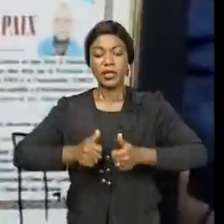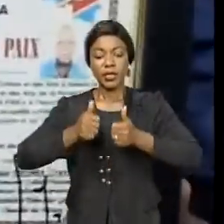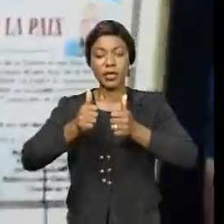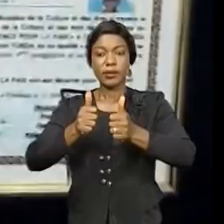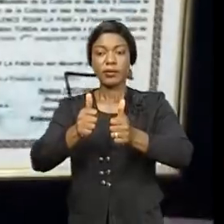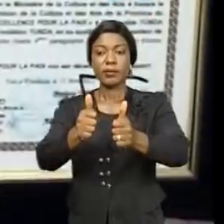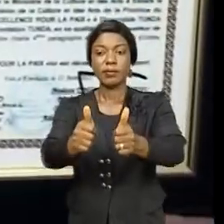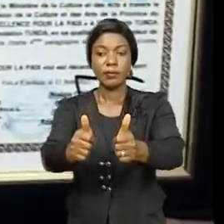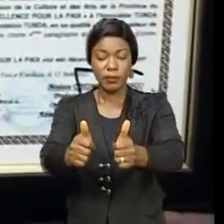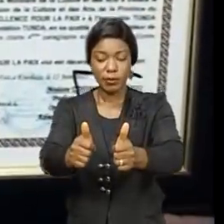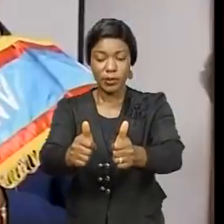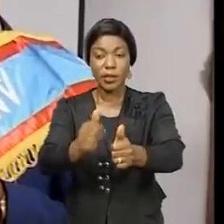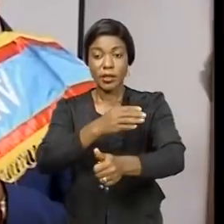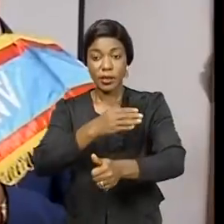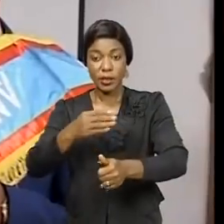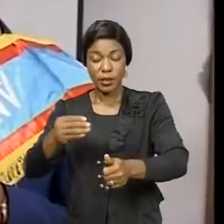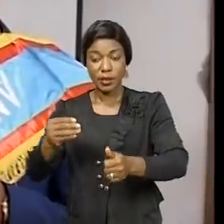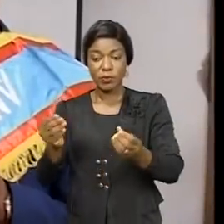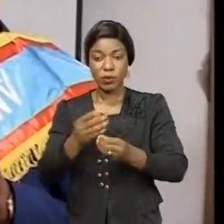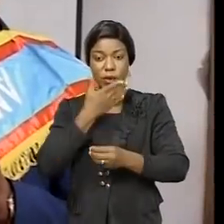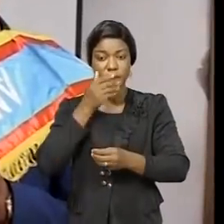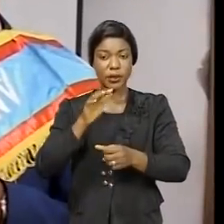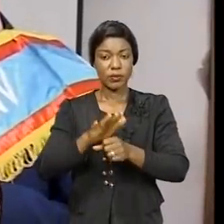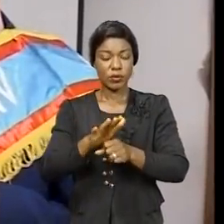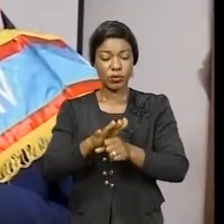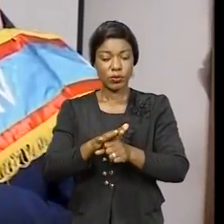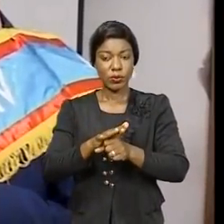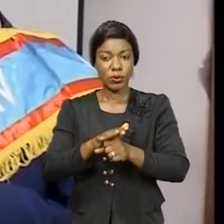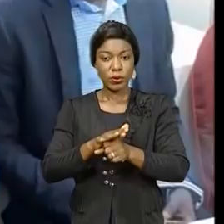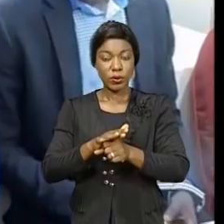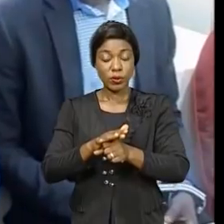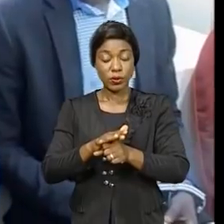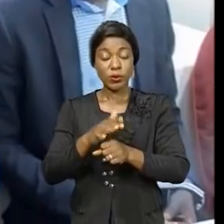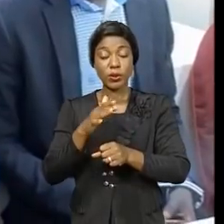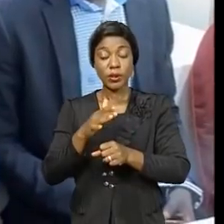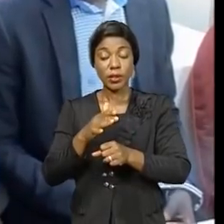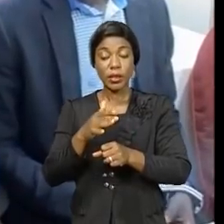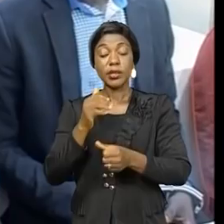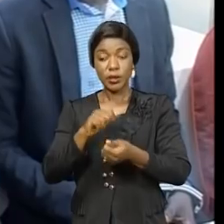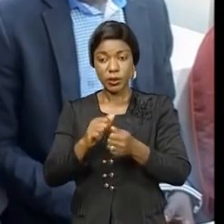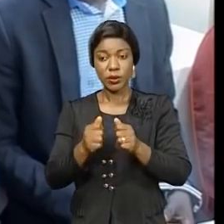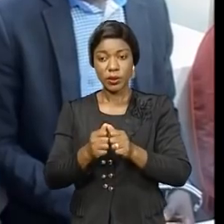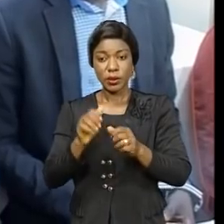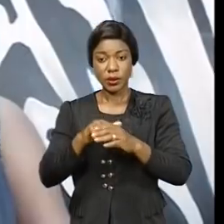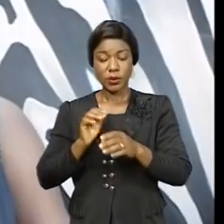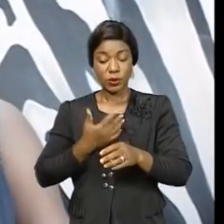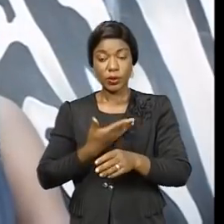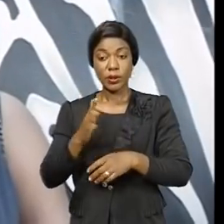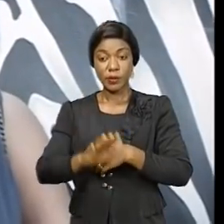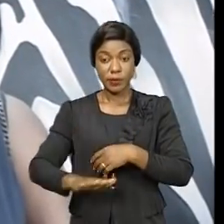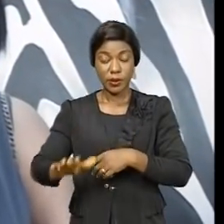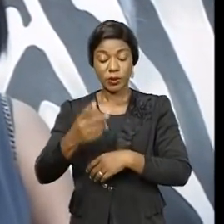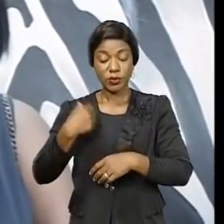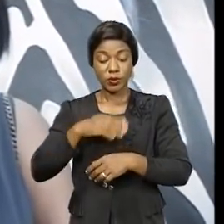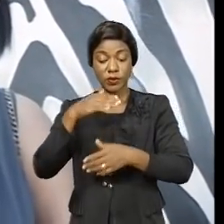qu'il me donne encore beaucoup plus de vitalité parce qu'il y a beaucoup de challenges dans notre pays. Nous avons adhéré à l'humain sacré de la nation